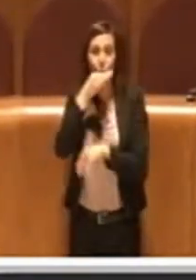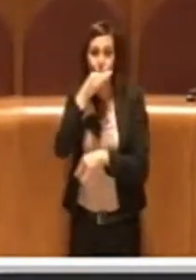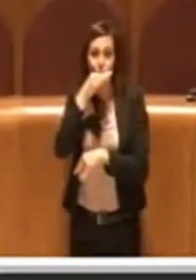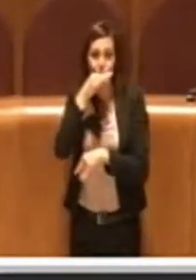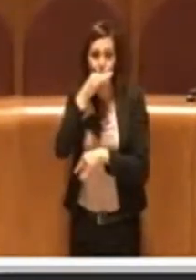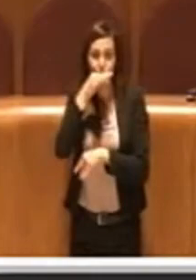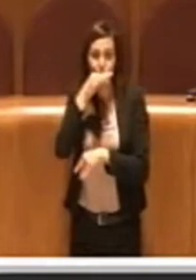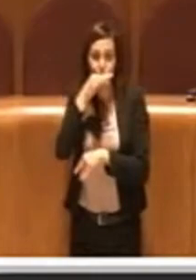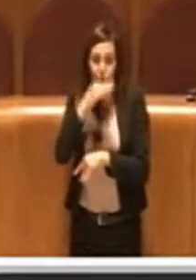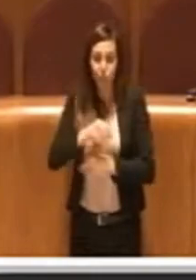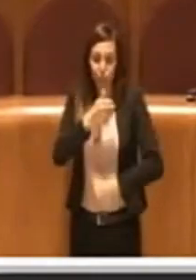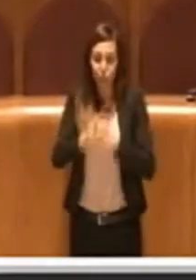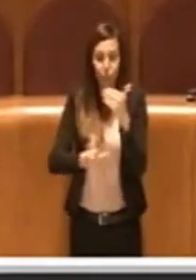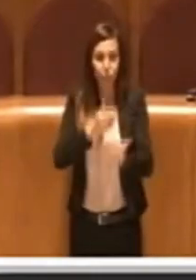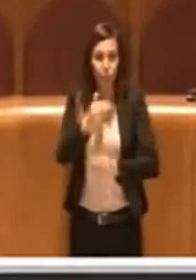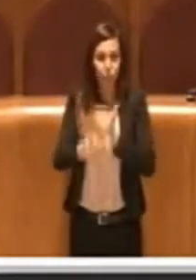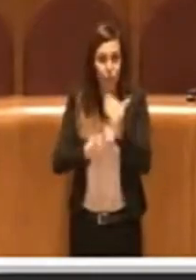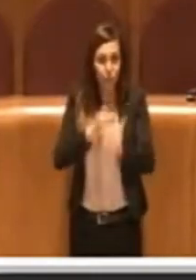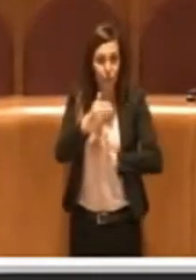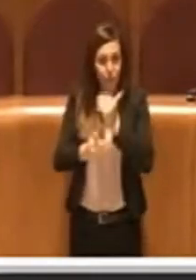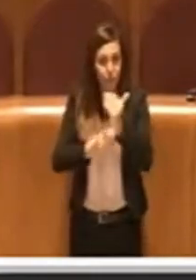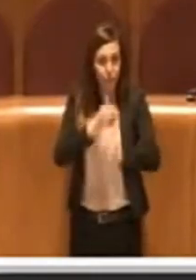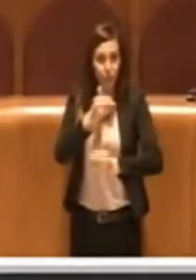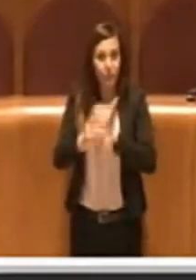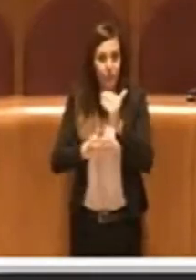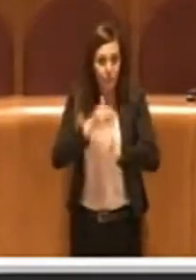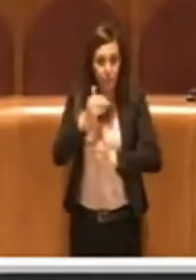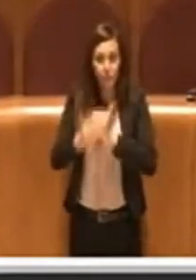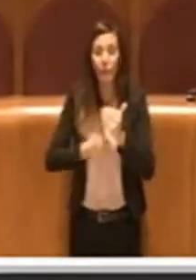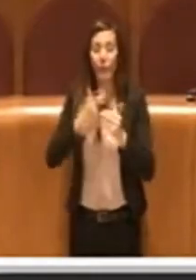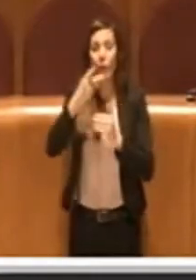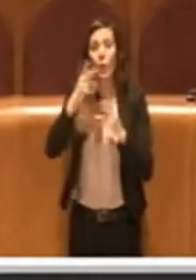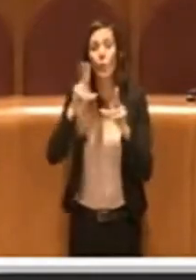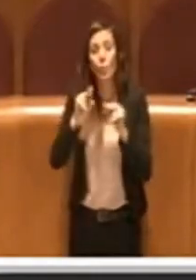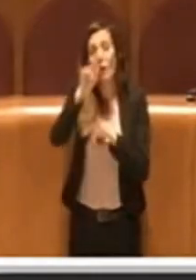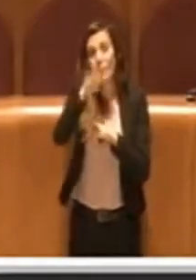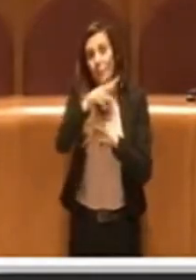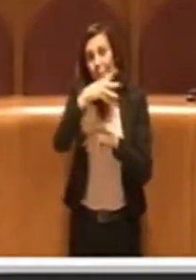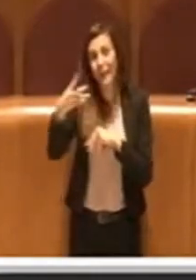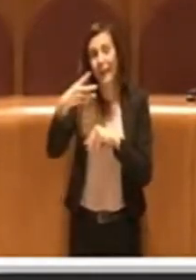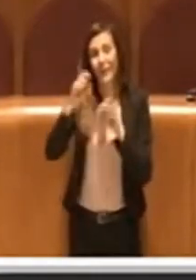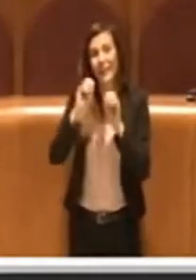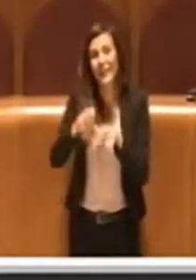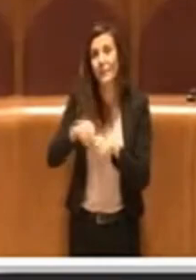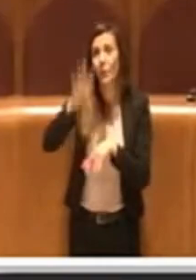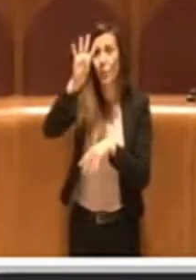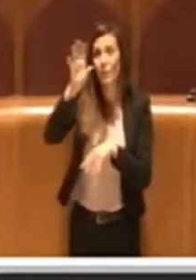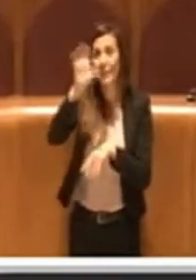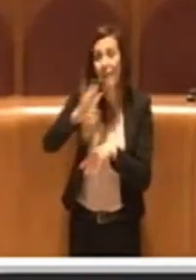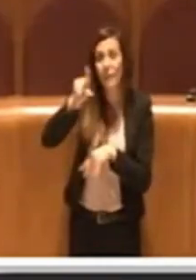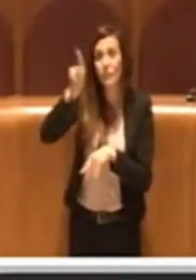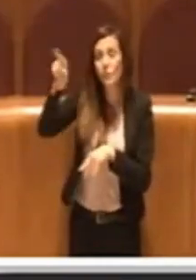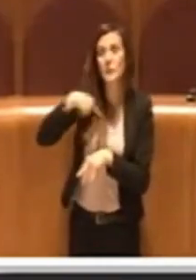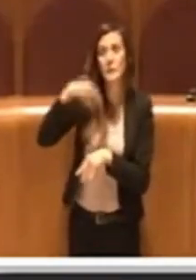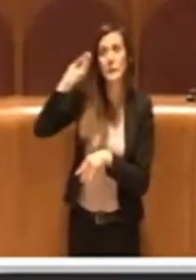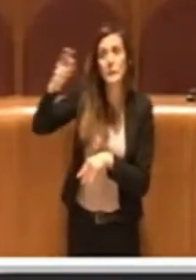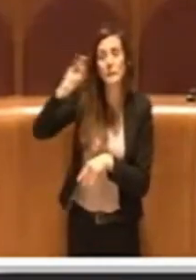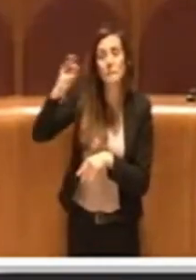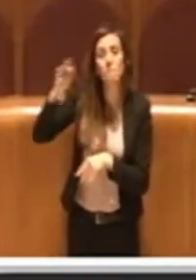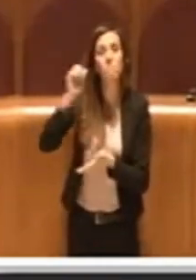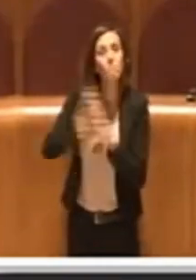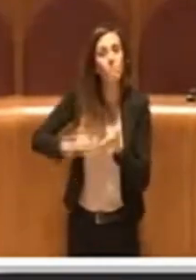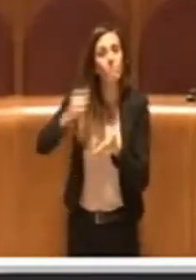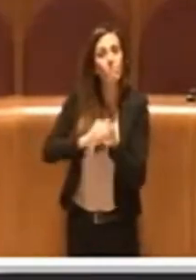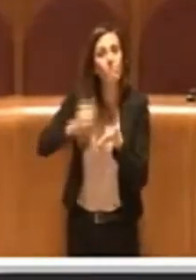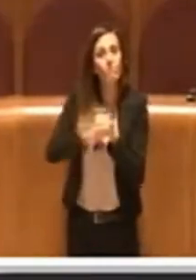procedere poi ovviamente con un nuovo piano di rifiuti regionale, questo lo chiediamo con forza, con determinazione e